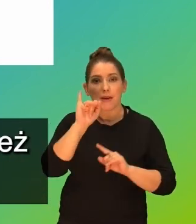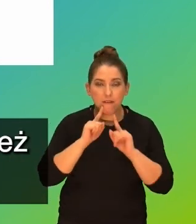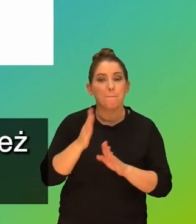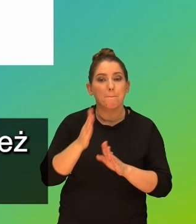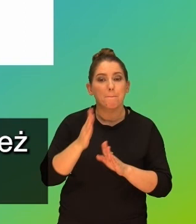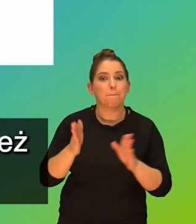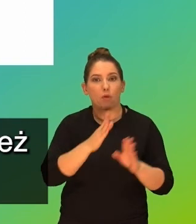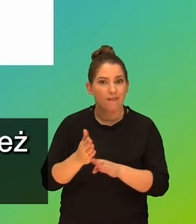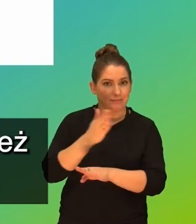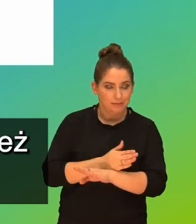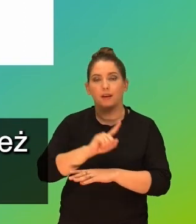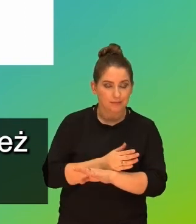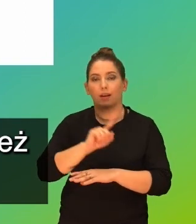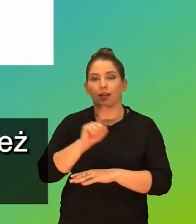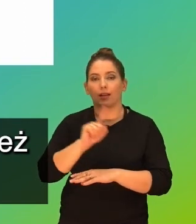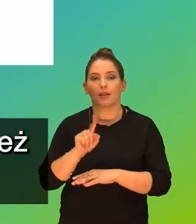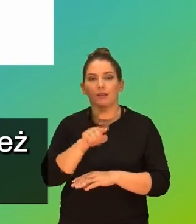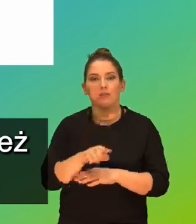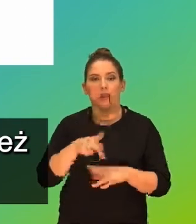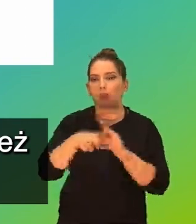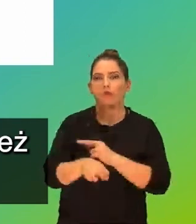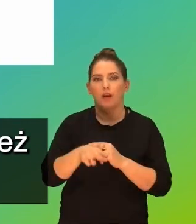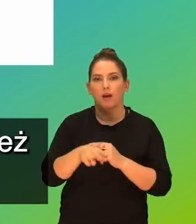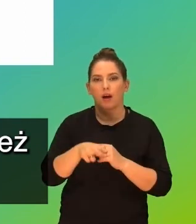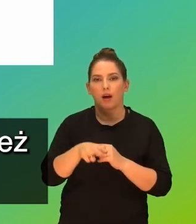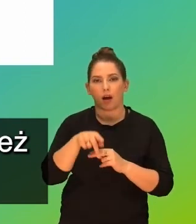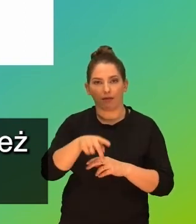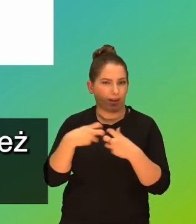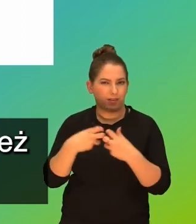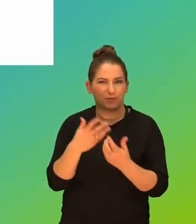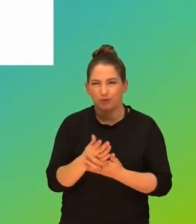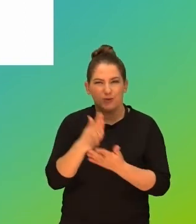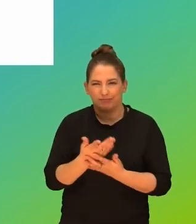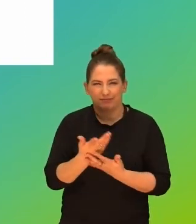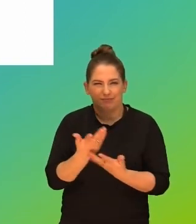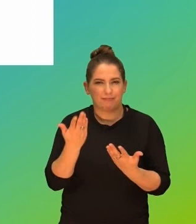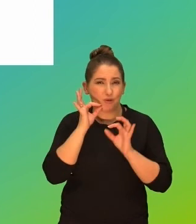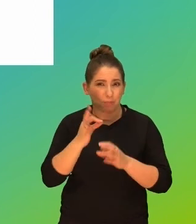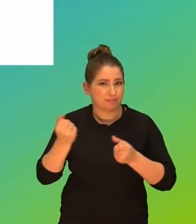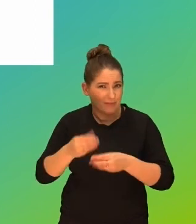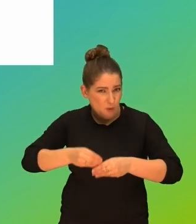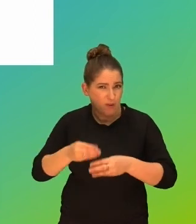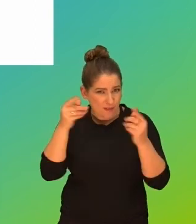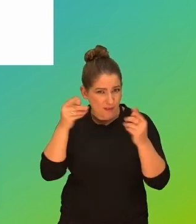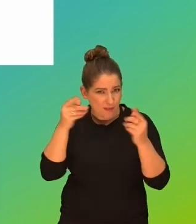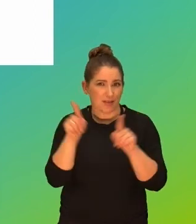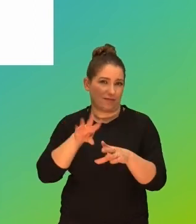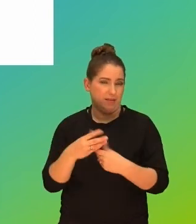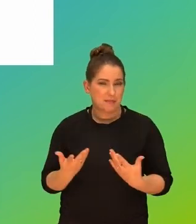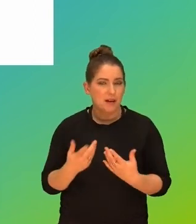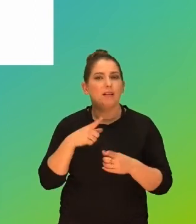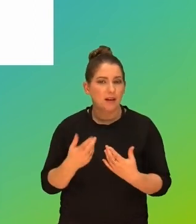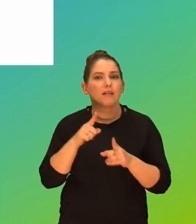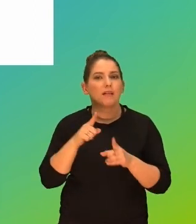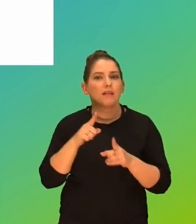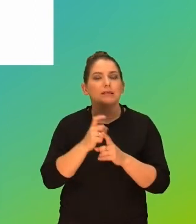przygotować, a nie odcinać dzieci od internetu, który jest też bardzo dobry i rozwijający. I też nie każmy